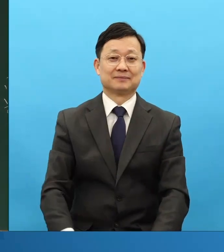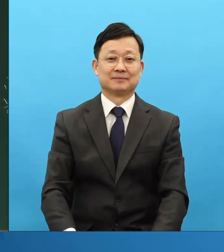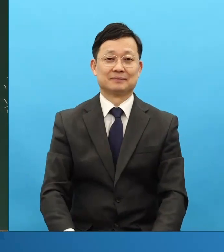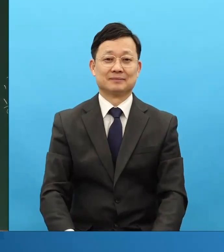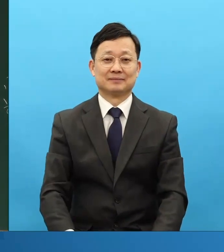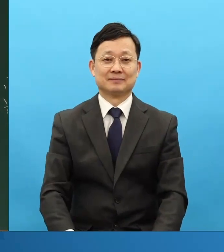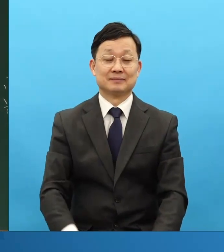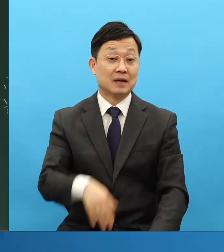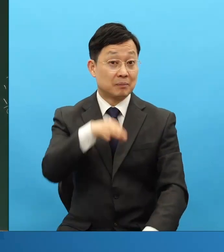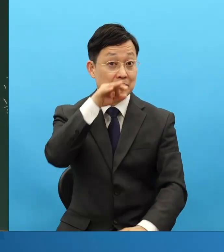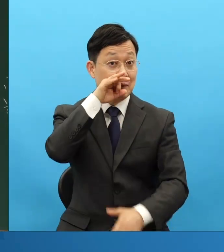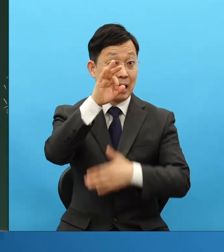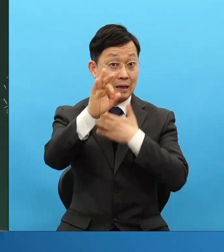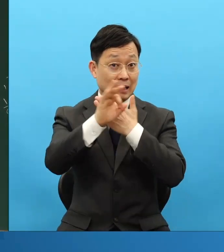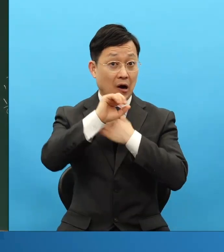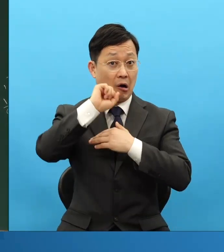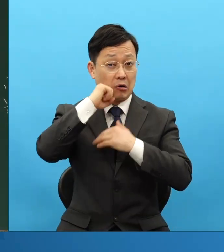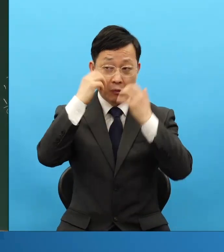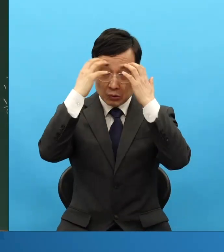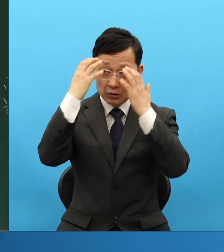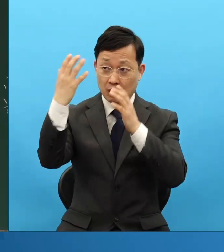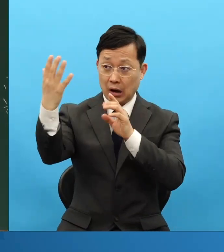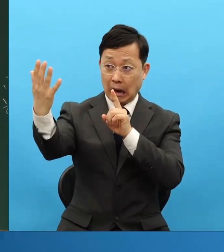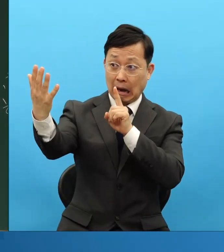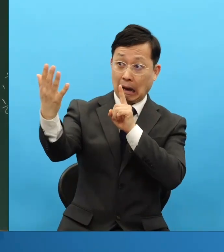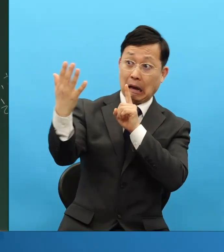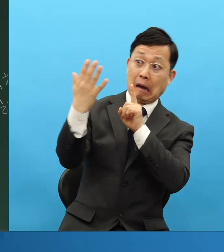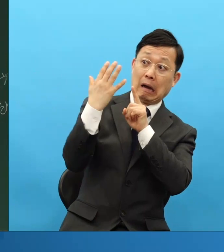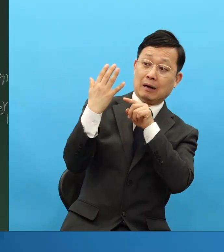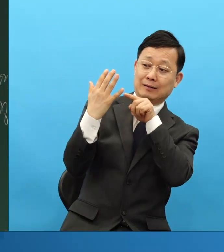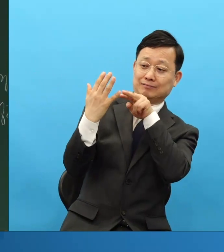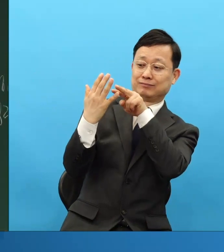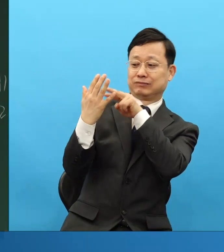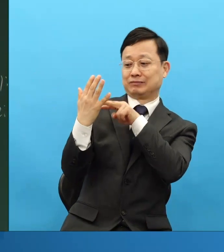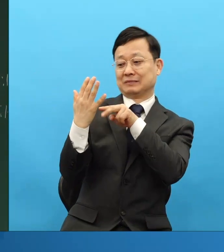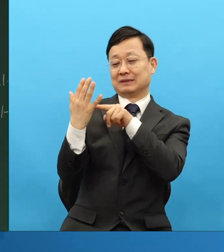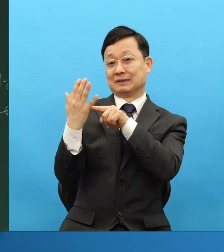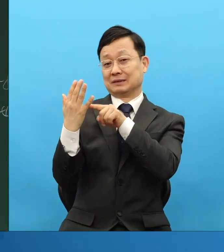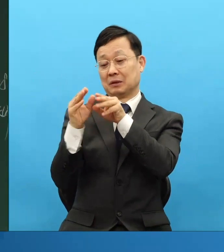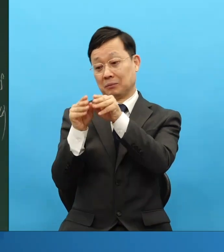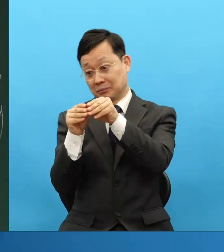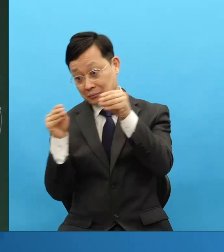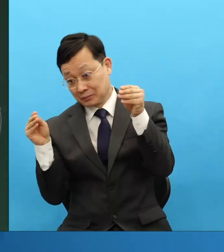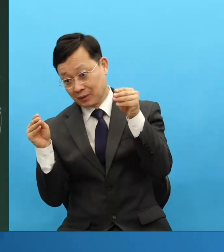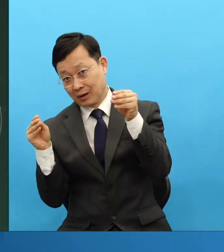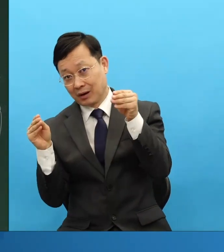만약에 어려움이 왔다면 그게 여러분에게 가장 중요한 답이 될 겁니다.